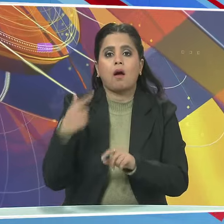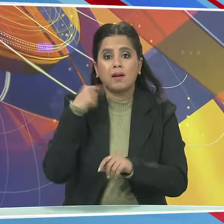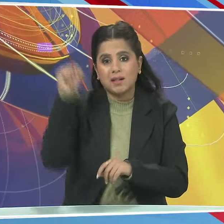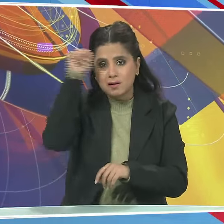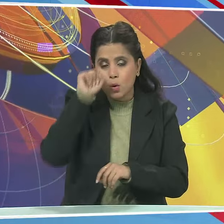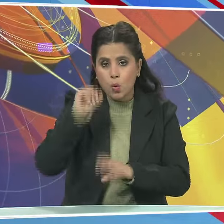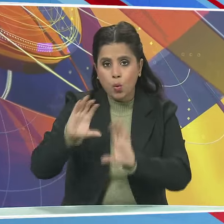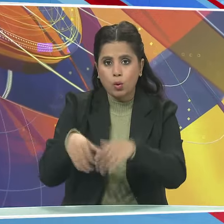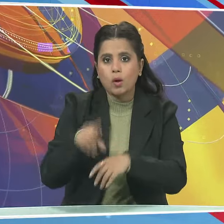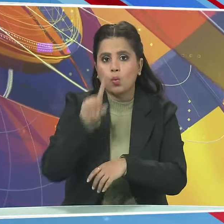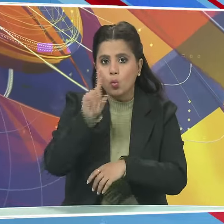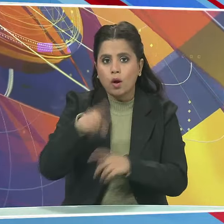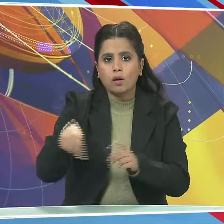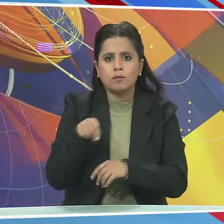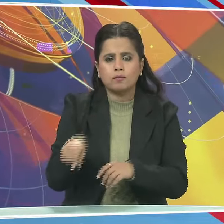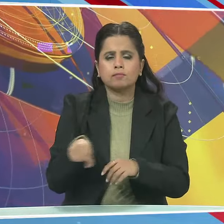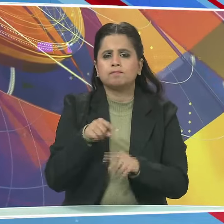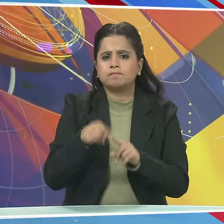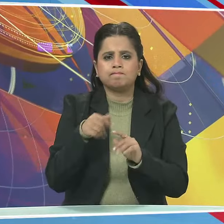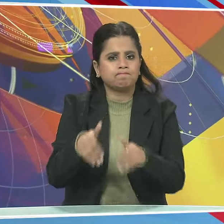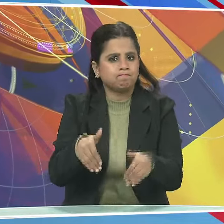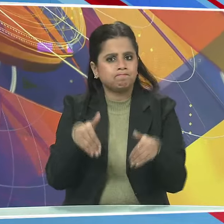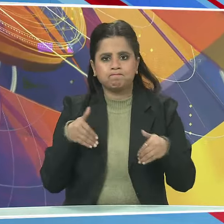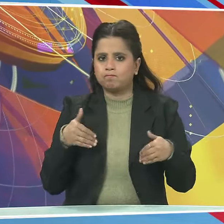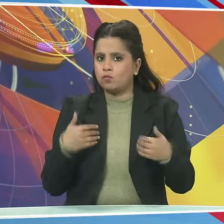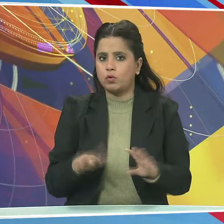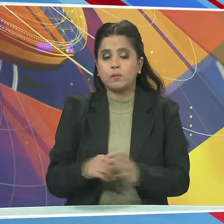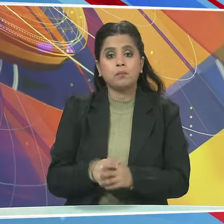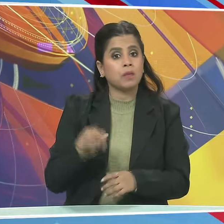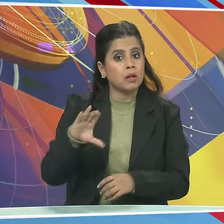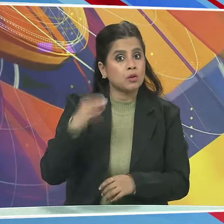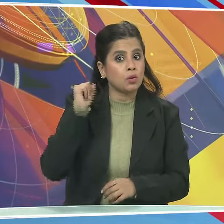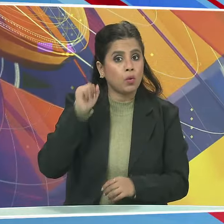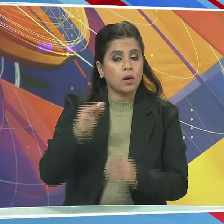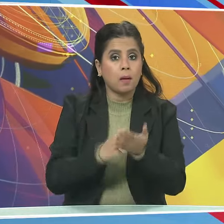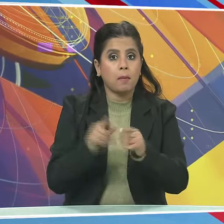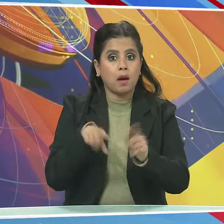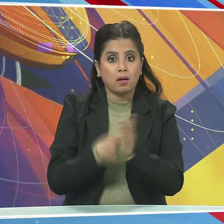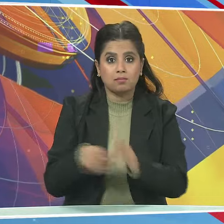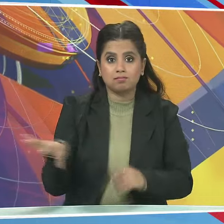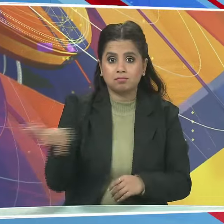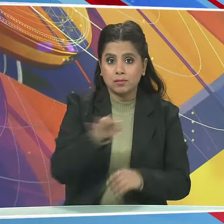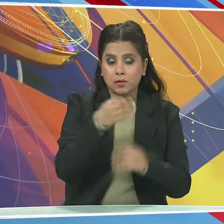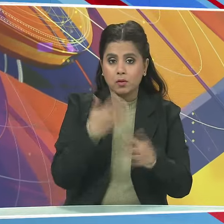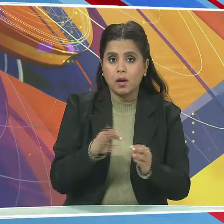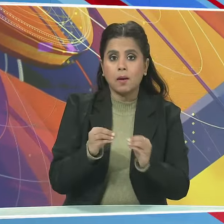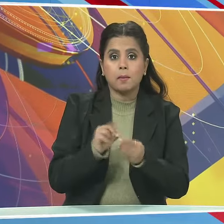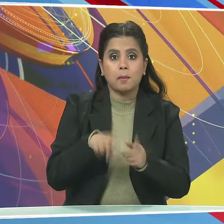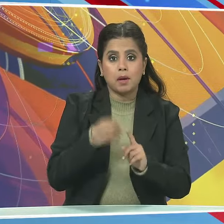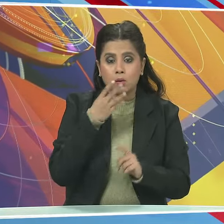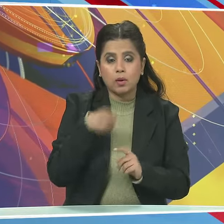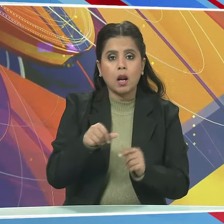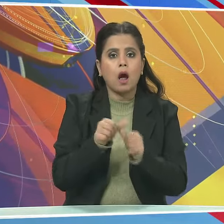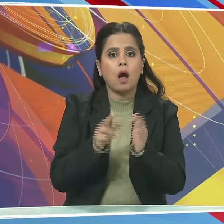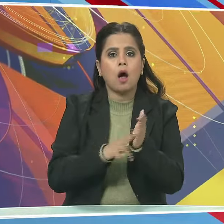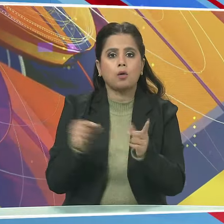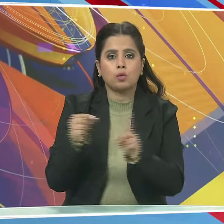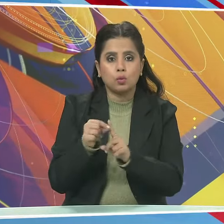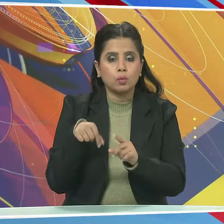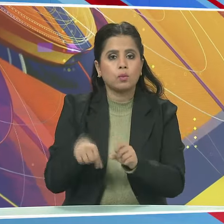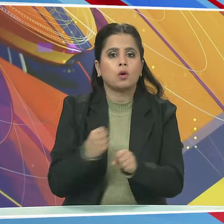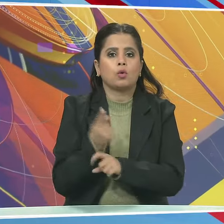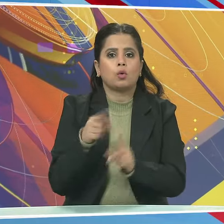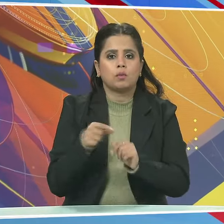पार्षद ने इस चुनाओ से दूरी बना ली थी चंदिगड का मेयर चुने जाने के बाद भाजपा के अनूब गुपता ने कहा